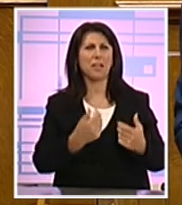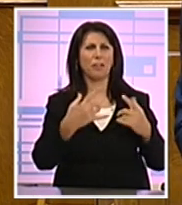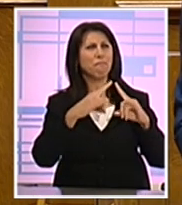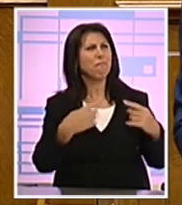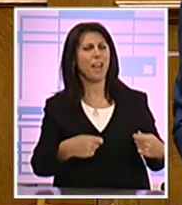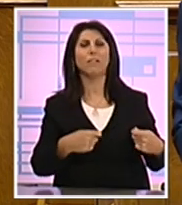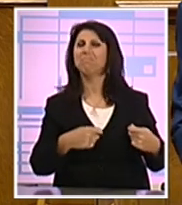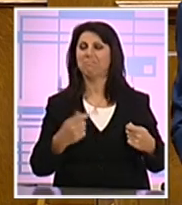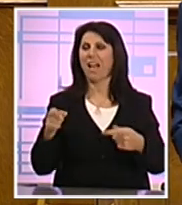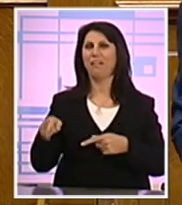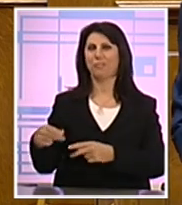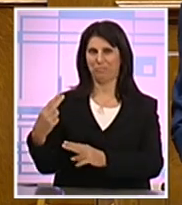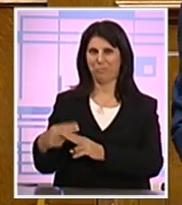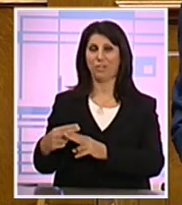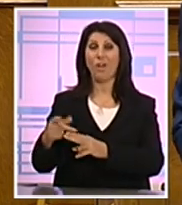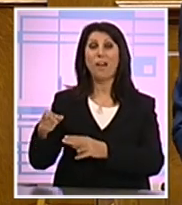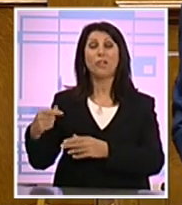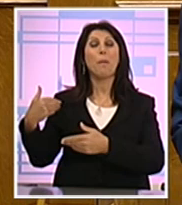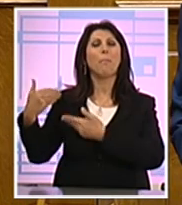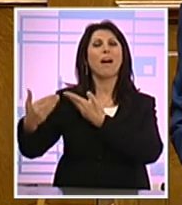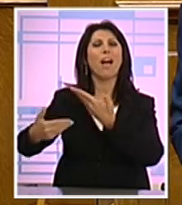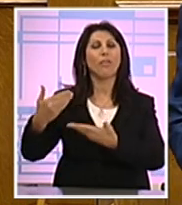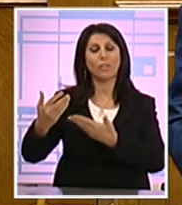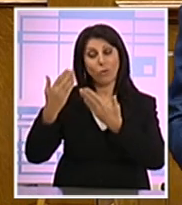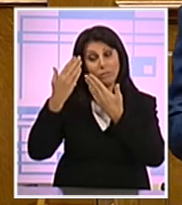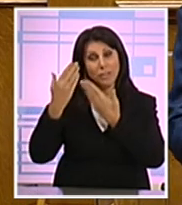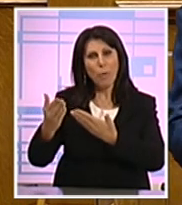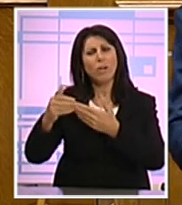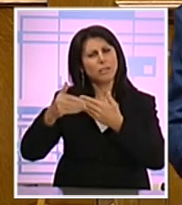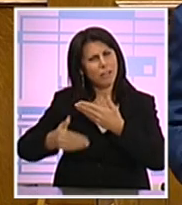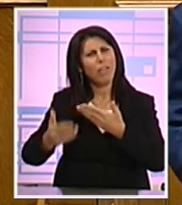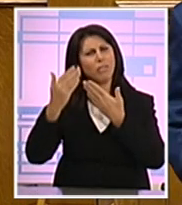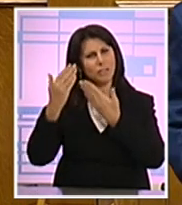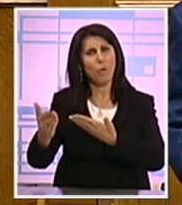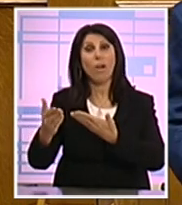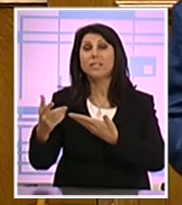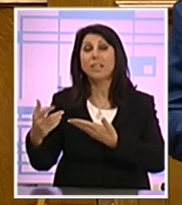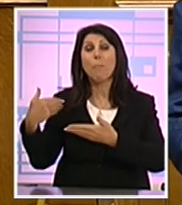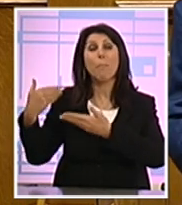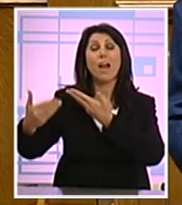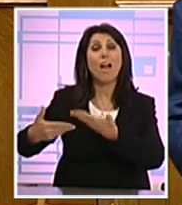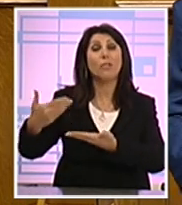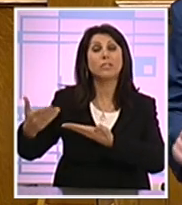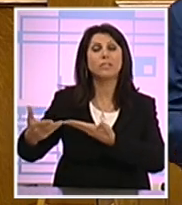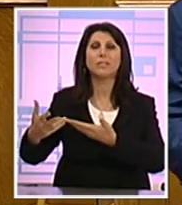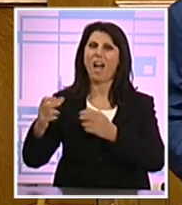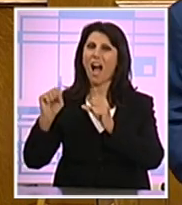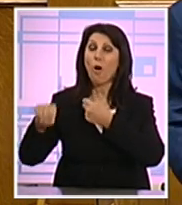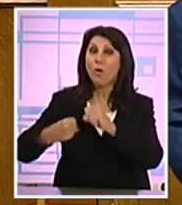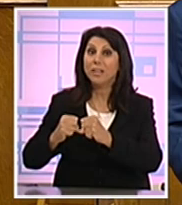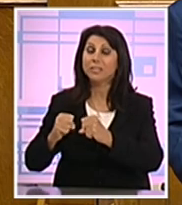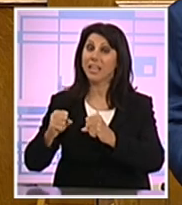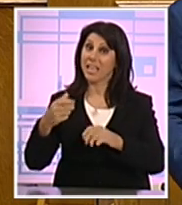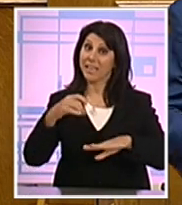παραδόσεις που τιμώ και θα τιμώ. Είναι παραδόσεις αγώνα. Για την πατρίδα. Για τη δημοκρατία.